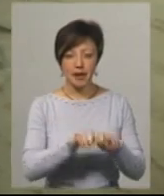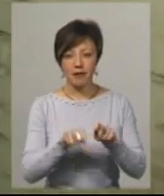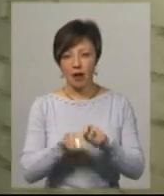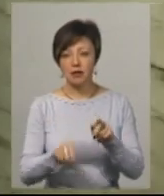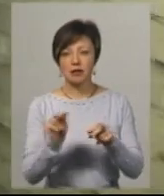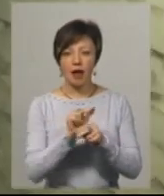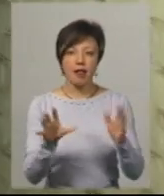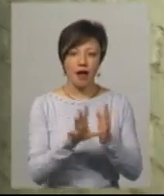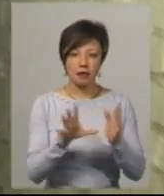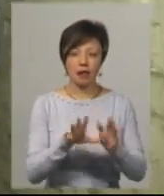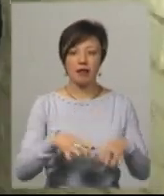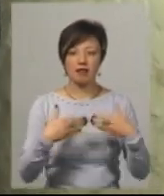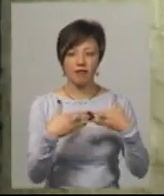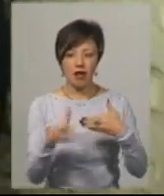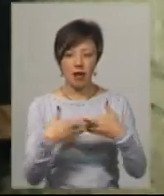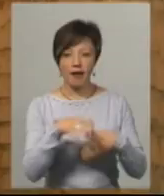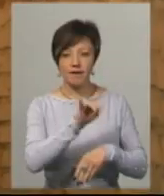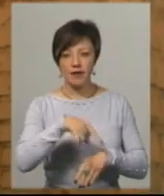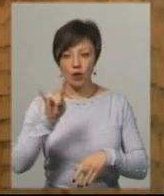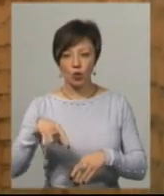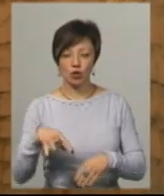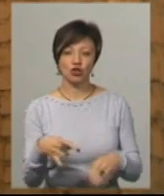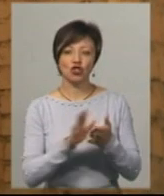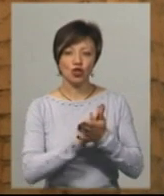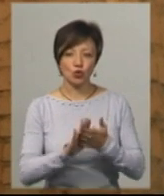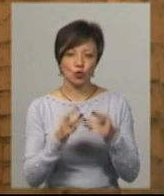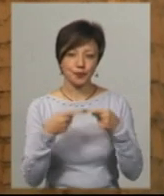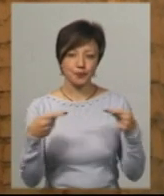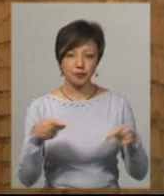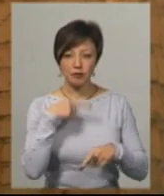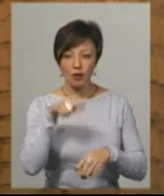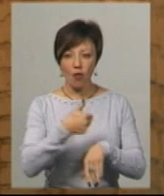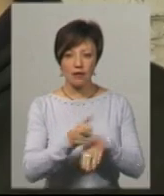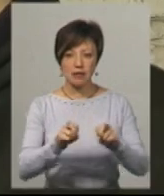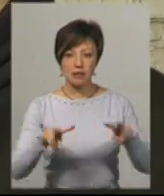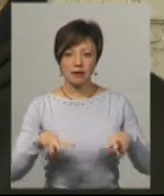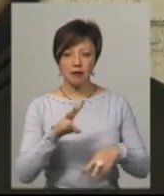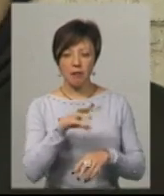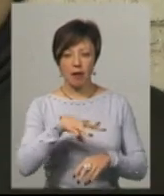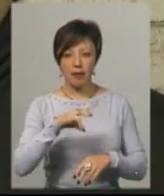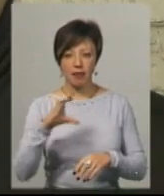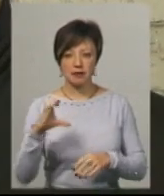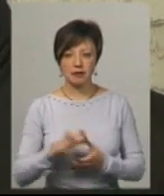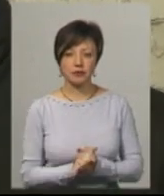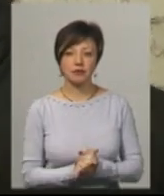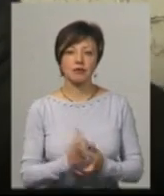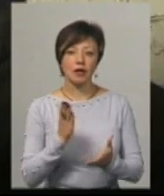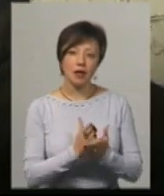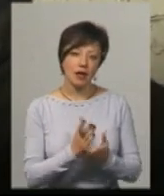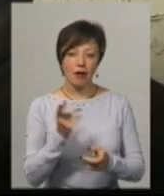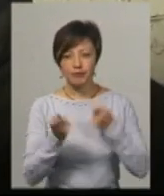електромережі, дверей та вікон, чистоту тощо, каже головний фахівець-надзвичайник Ярослав Шевцов. Є незначні порушення по